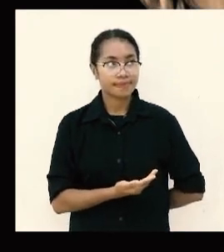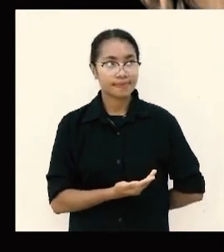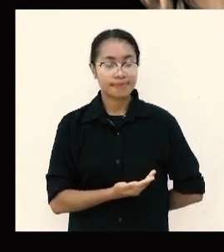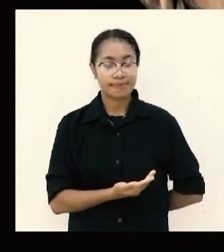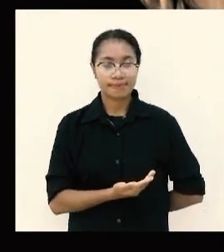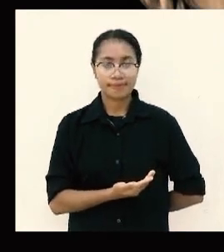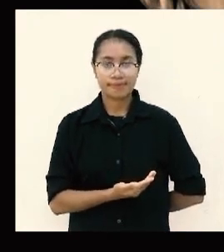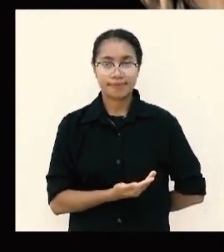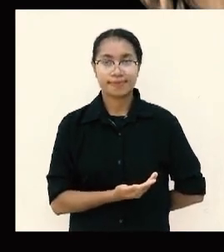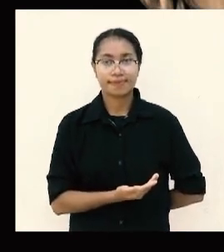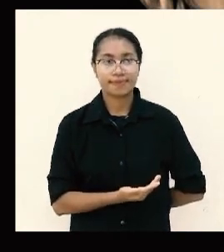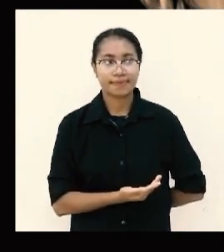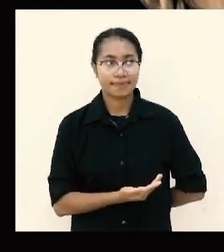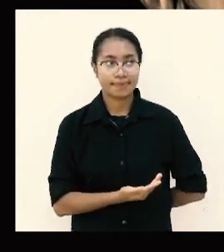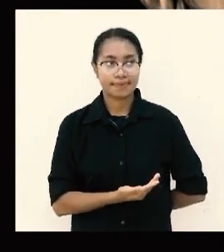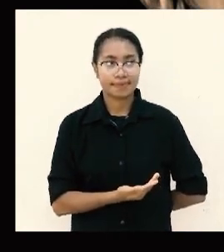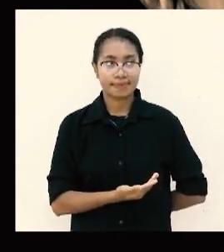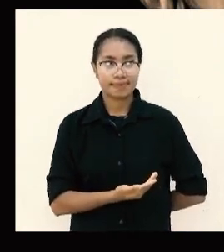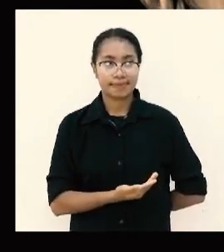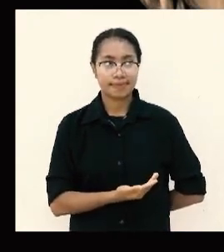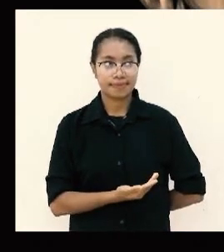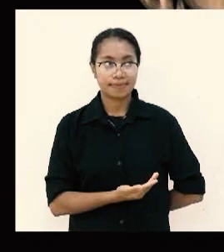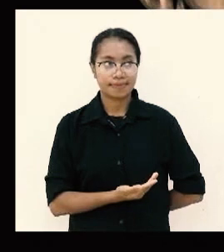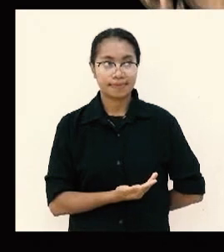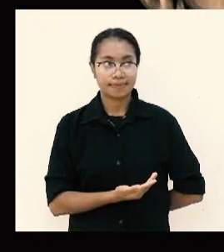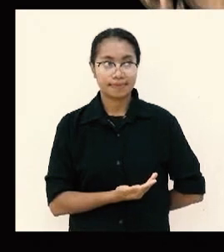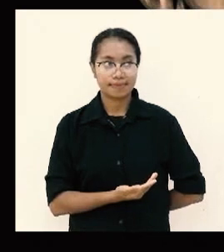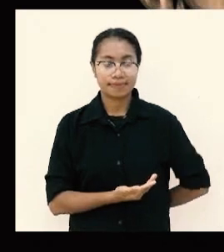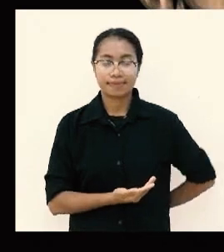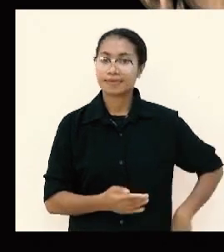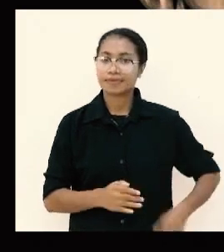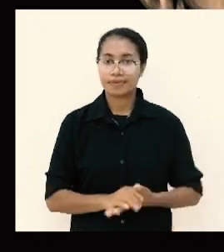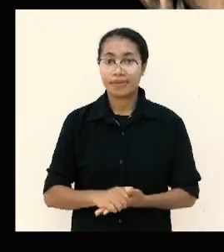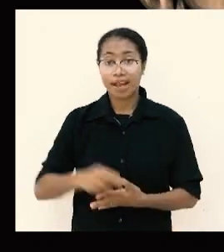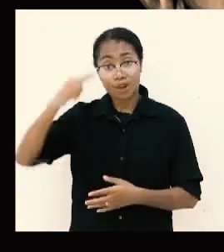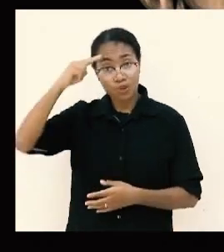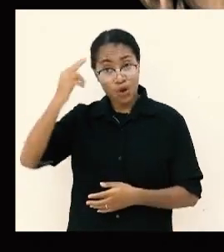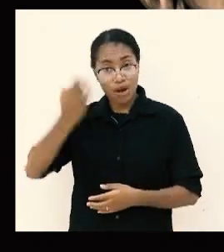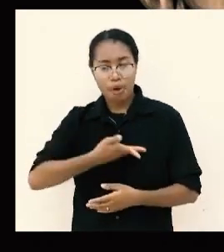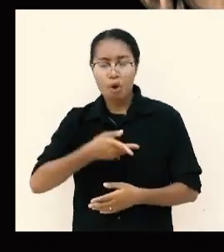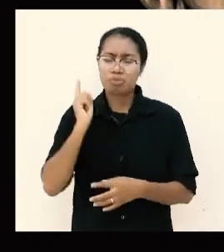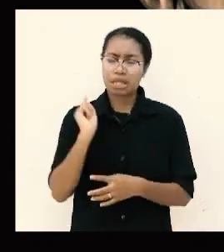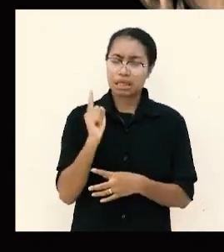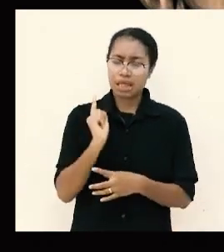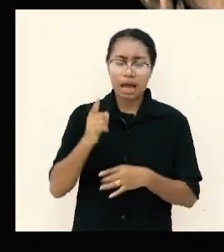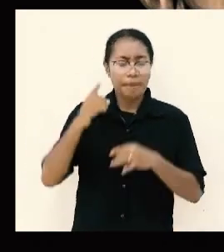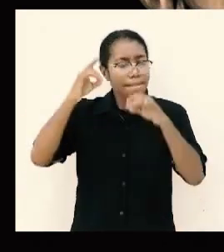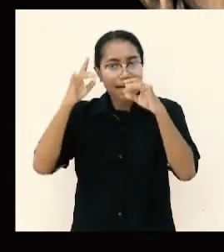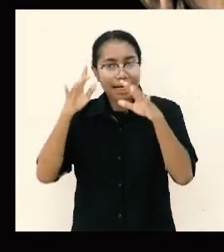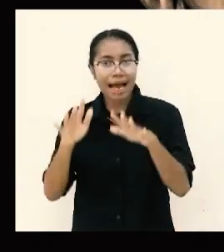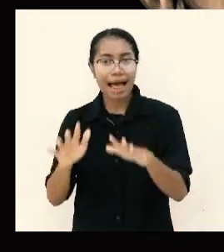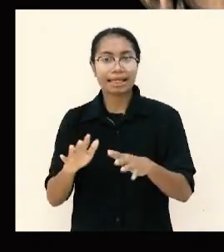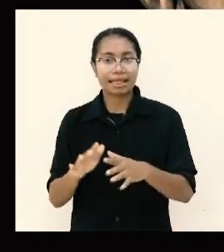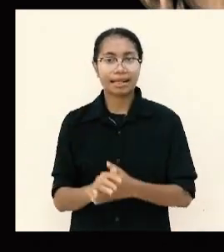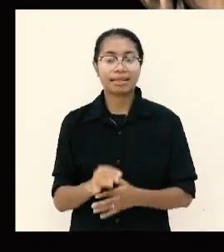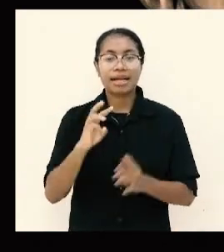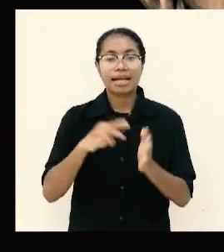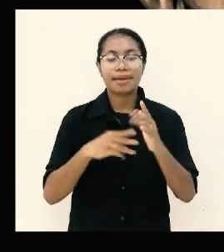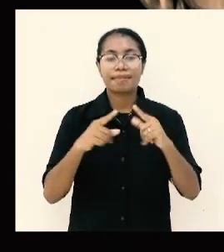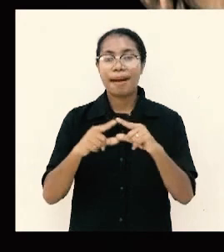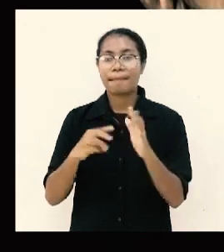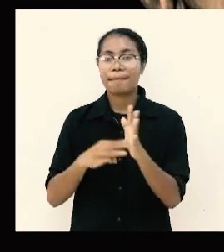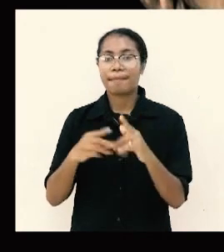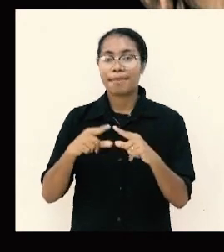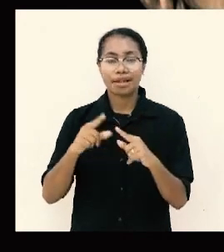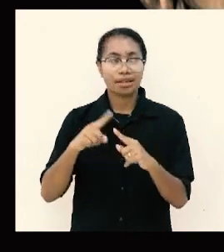Tuhan memerintahkan berkat Tuhan perintahkan berkat imamat 25 ayat